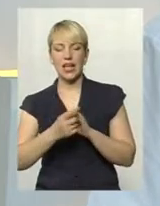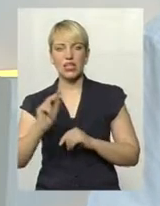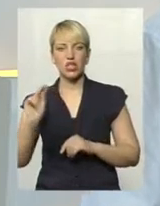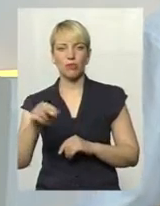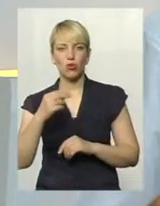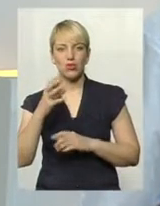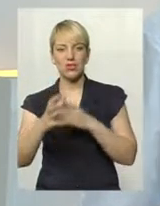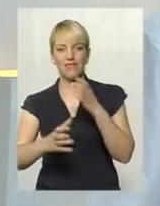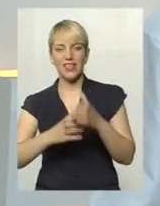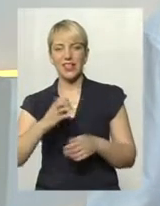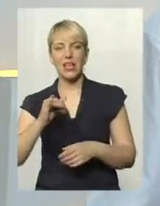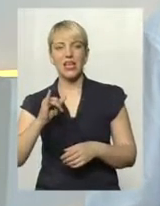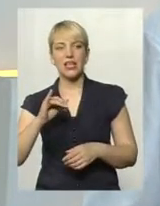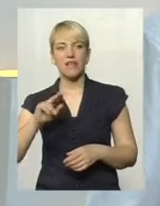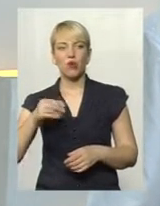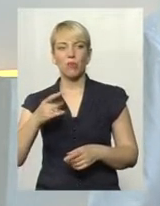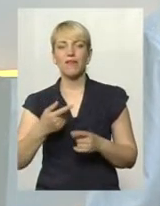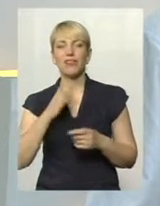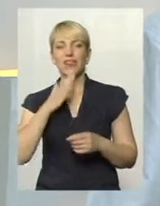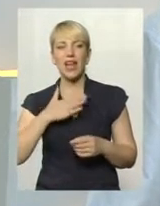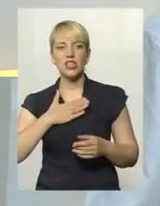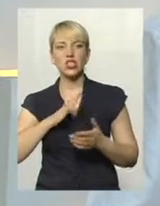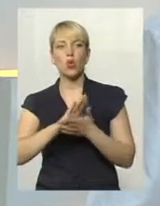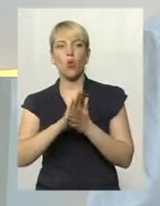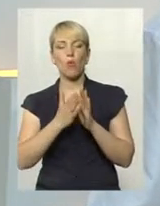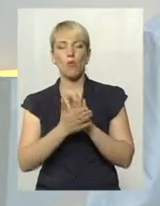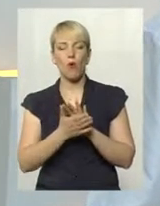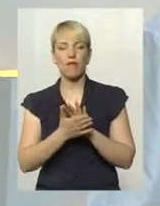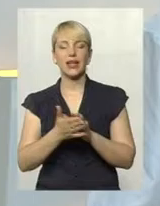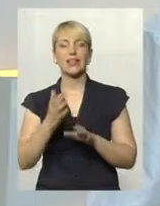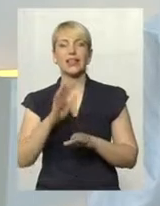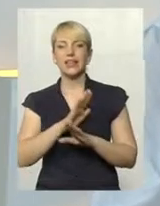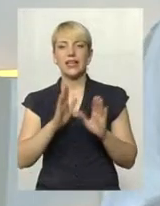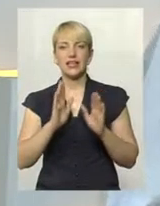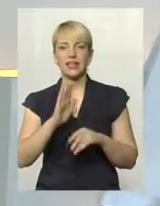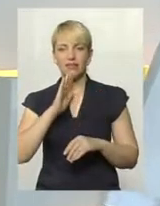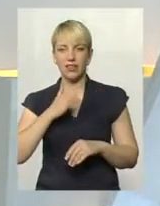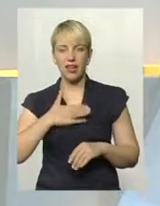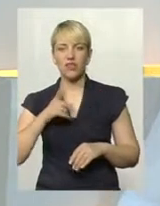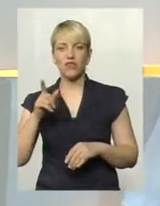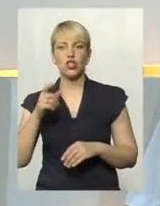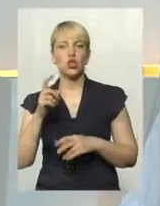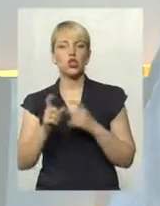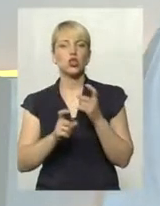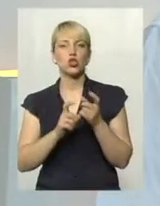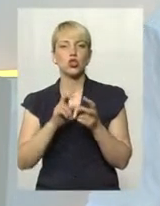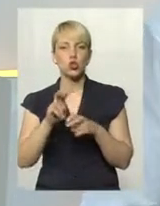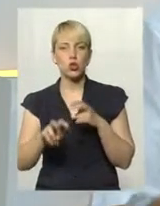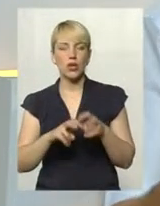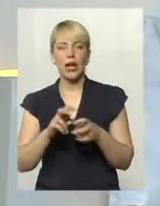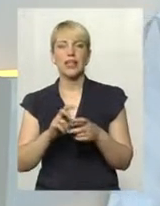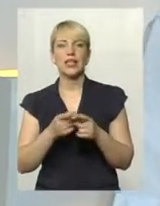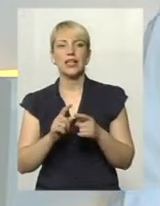Тобто в наших умовах і не тільки в наших їм довелося шукати спарринг-пантеренів і багато